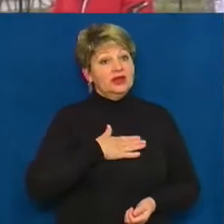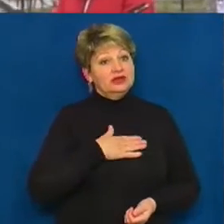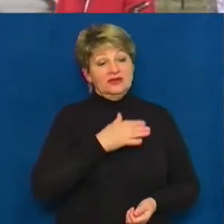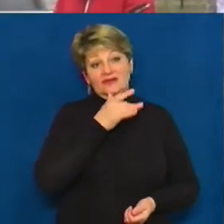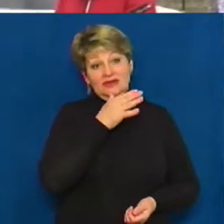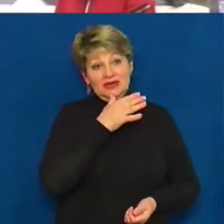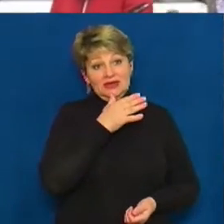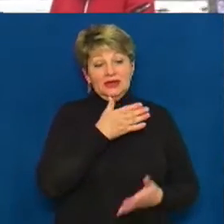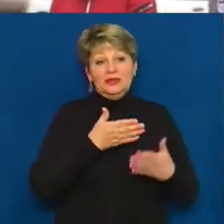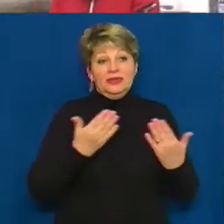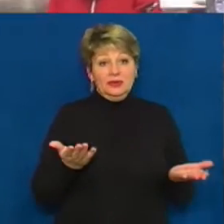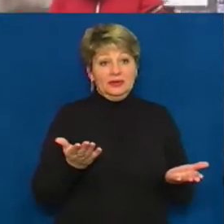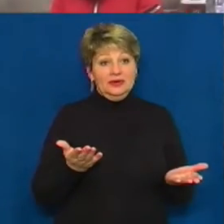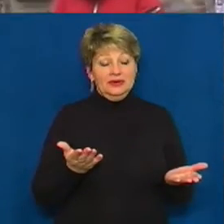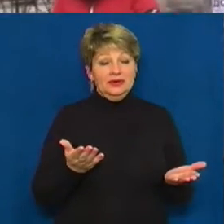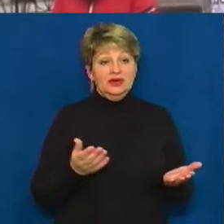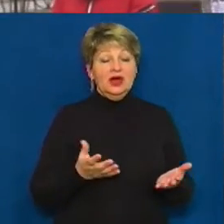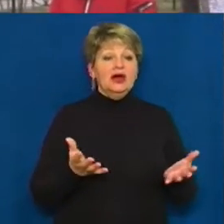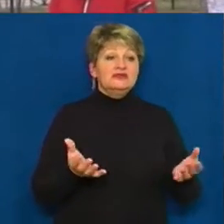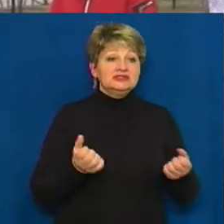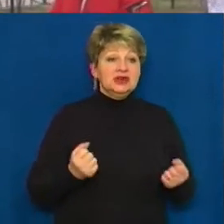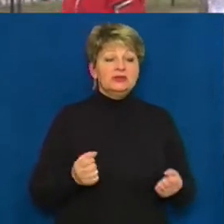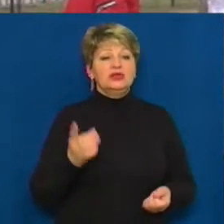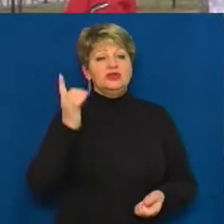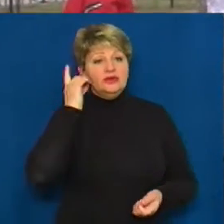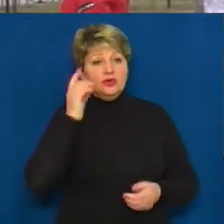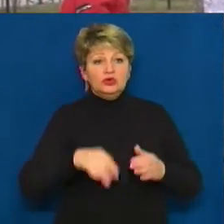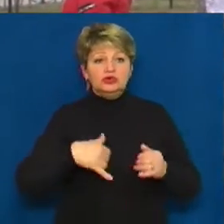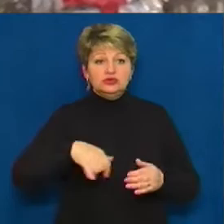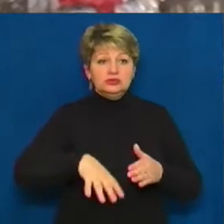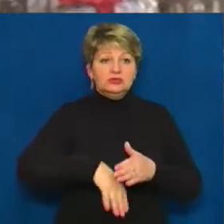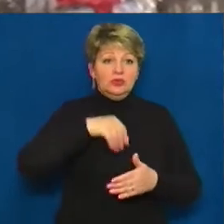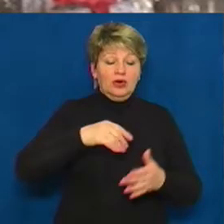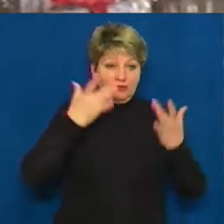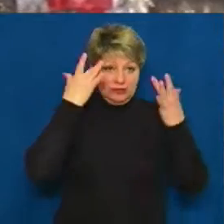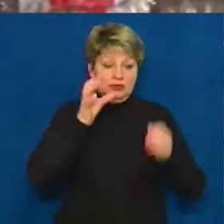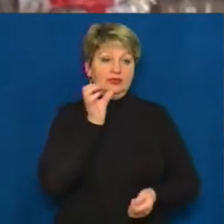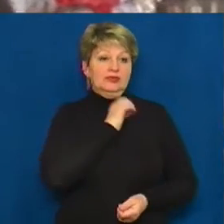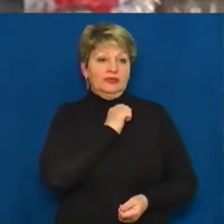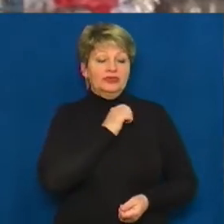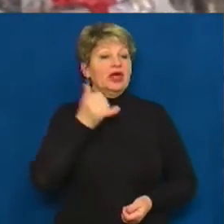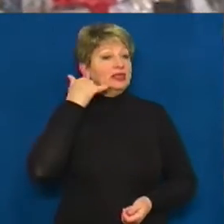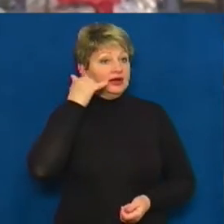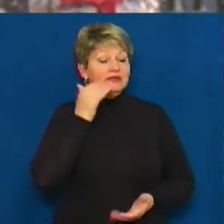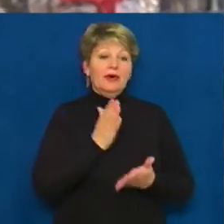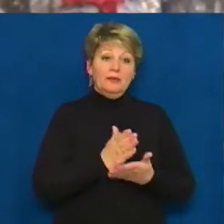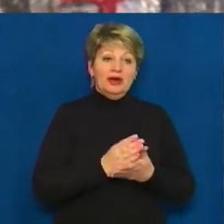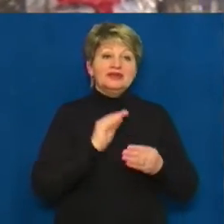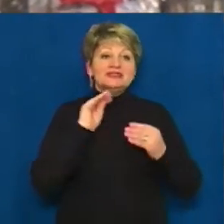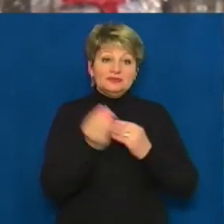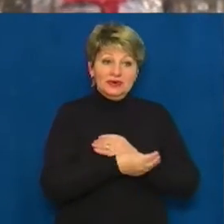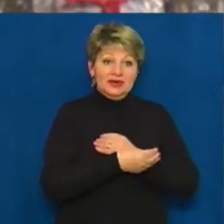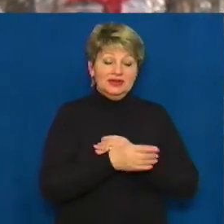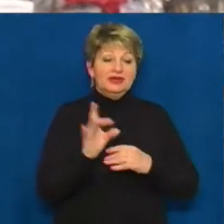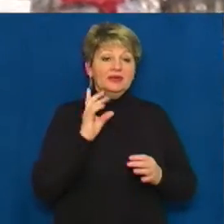На жаль, в нас час – неможливо. Дістати телефон із сумки – це означає залишитись без нього. Телефон вона має, захований на беззвучному